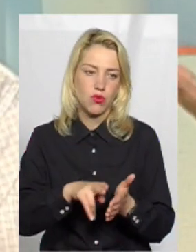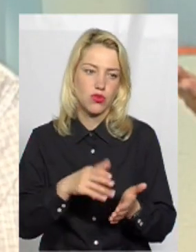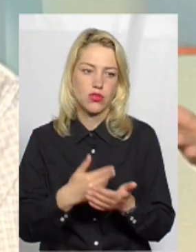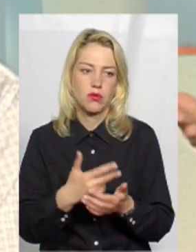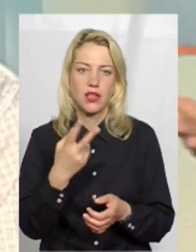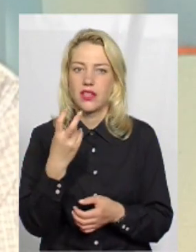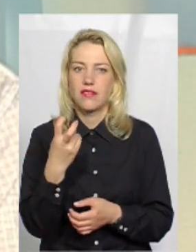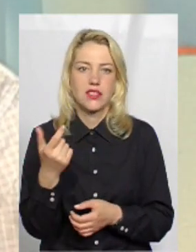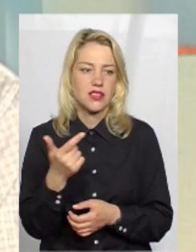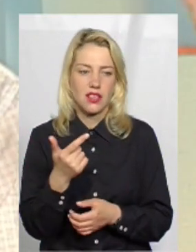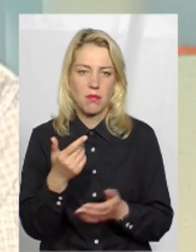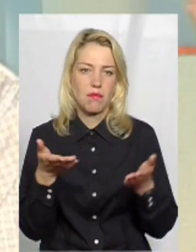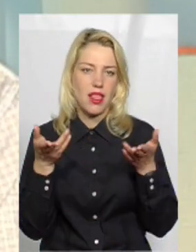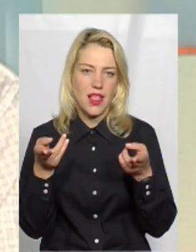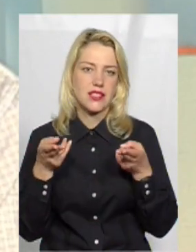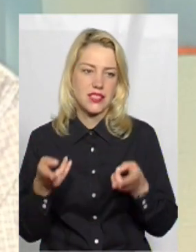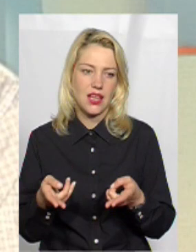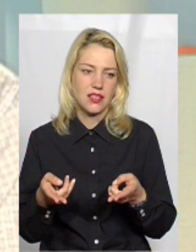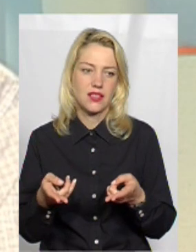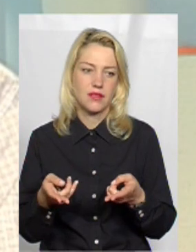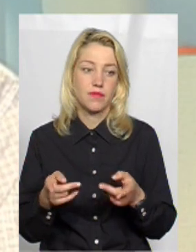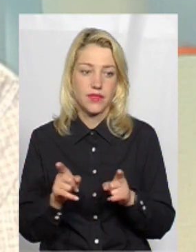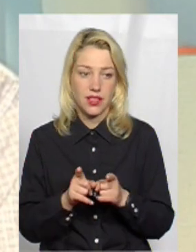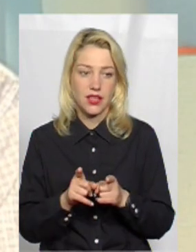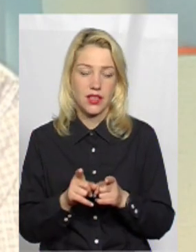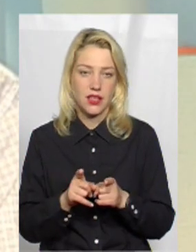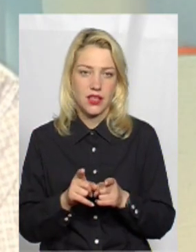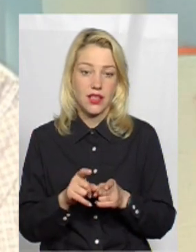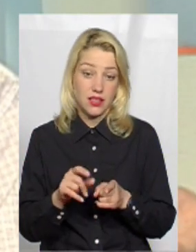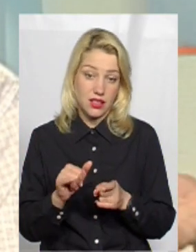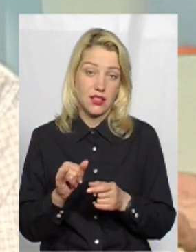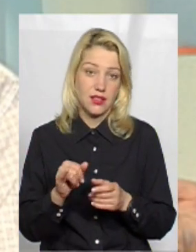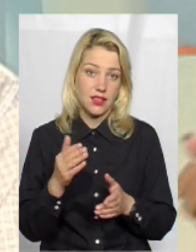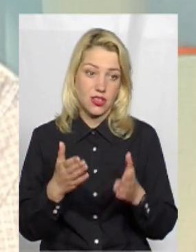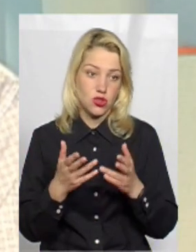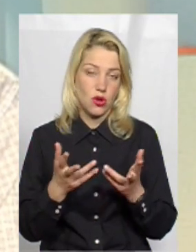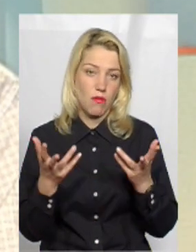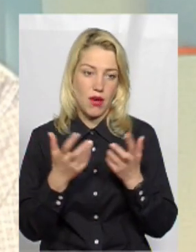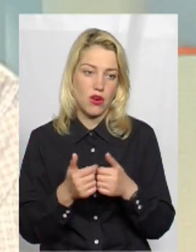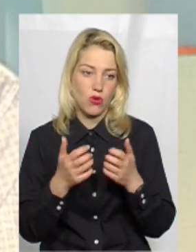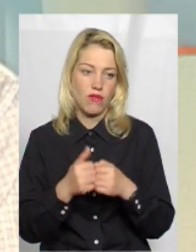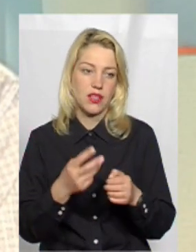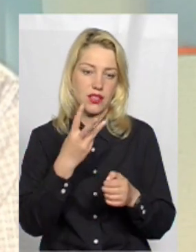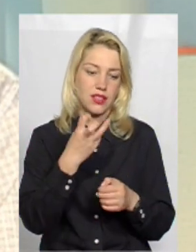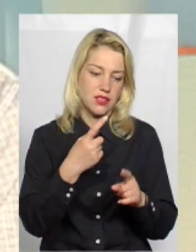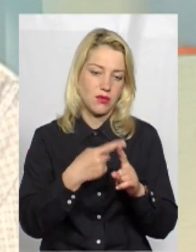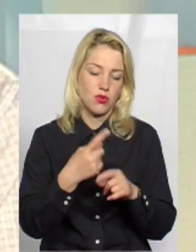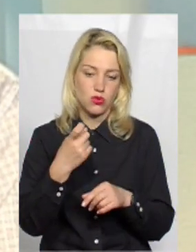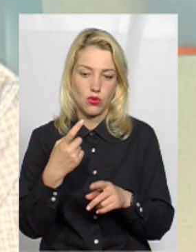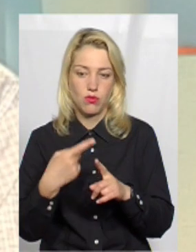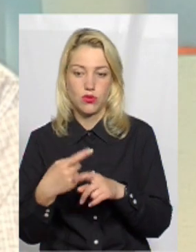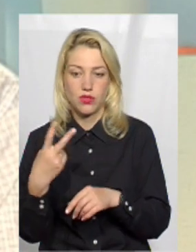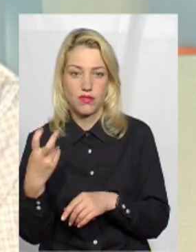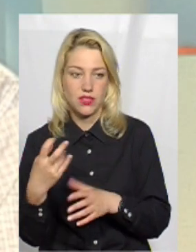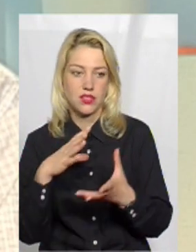в 200 гривень, це був плацкарт, ну, таке. І ось, якщо так порахувати, 300 плюс 100 плюс 200,